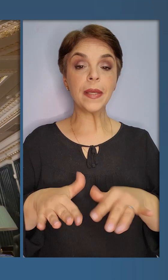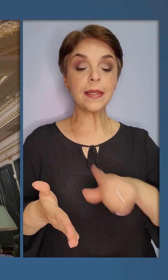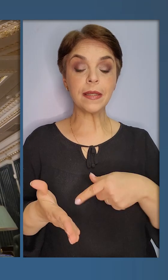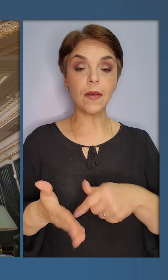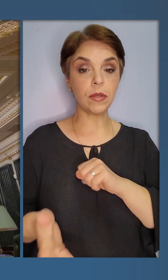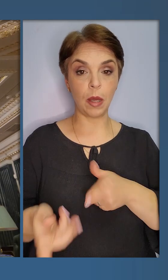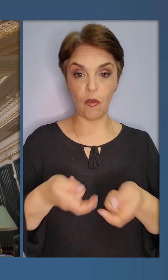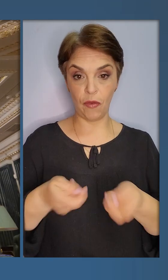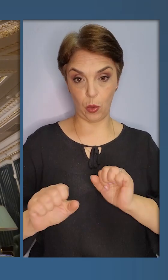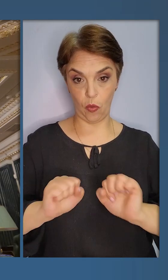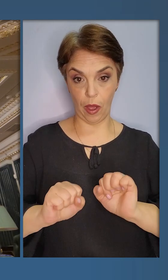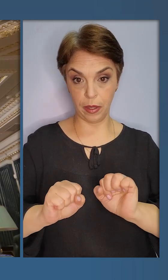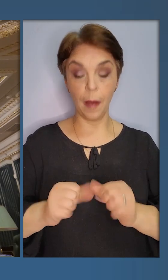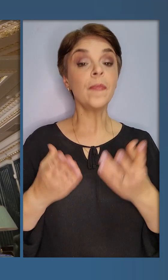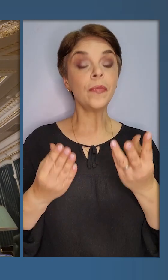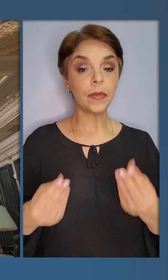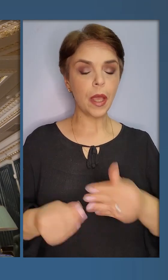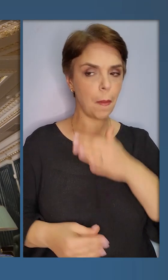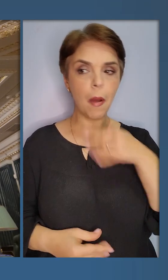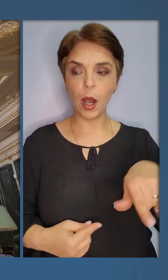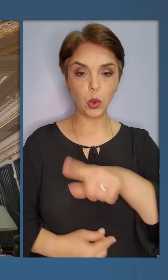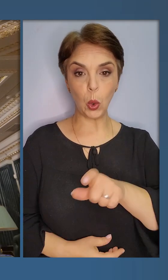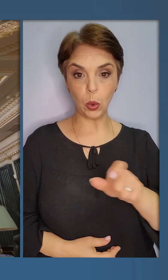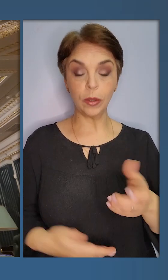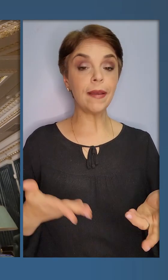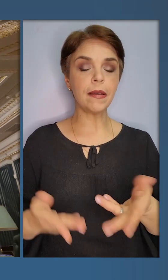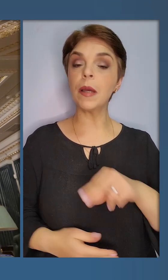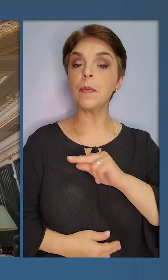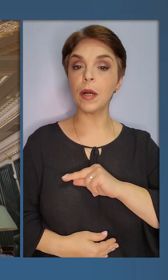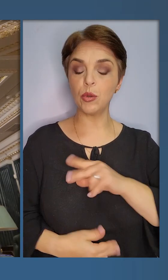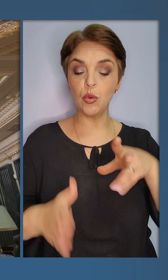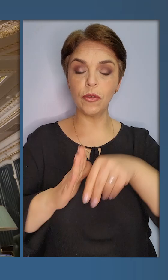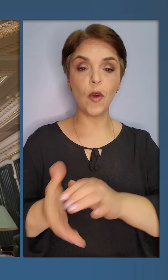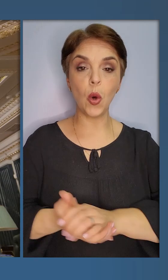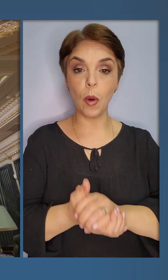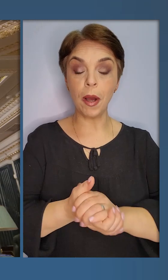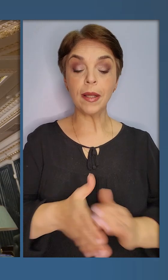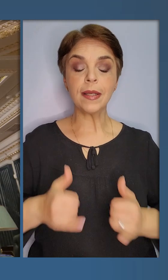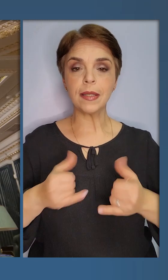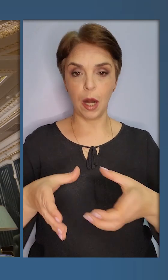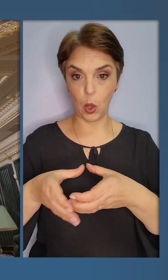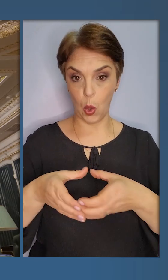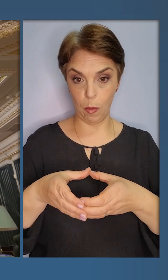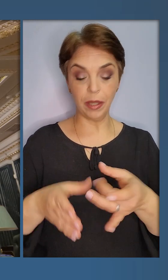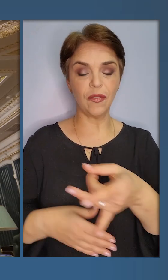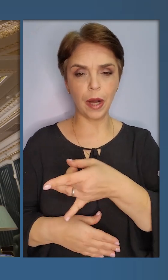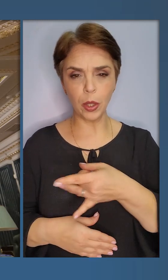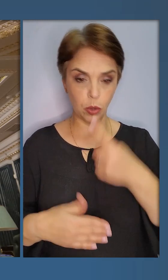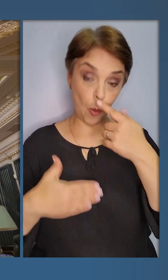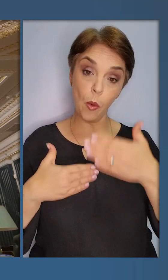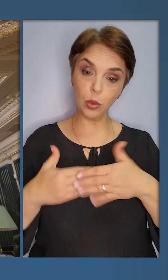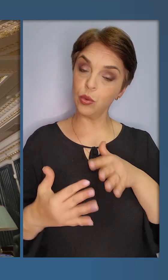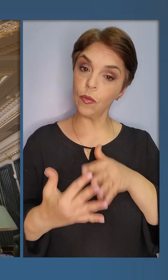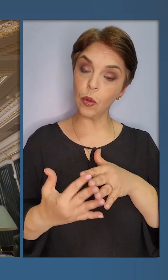місцевого самоврядування, день багатьох людей, які працюють в громадах, заради громад, в